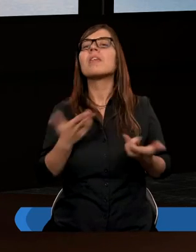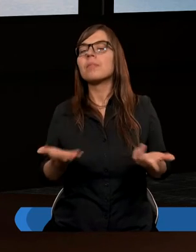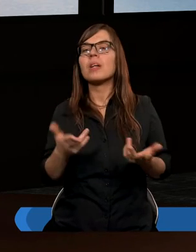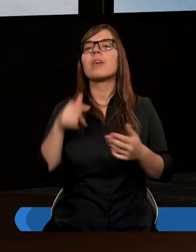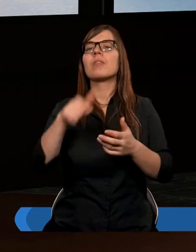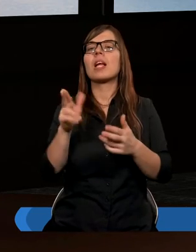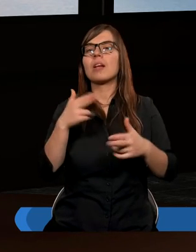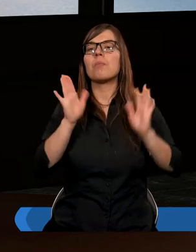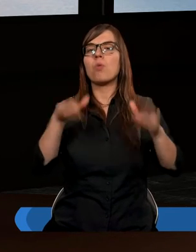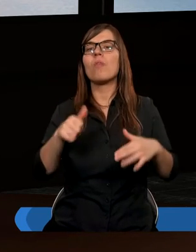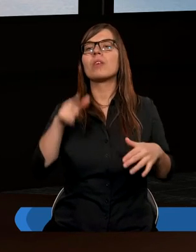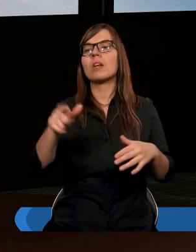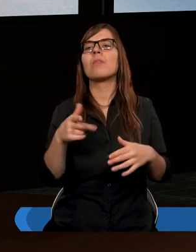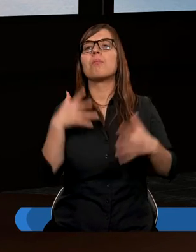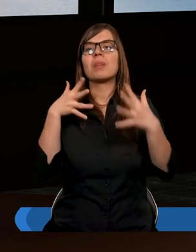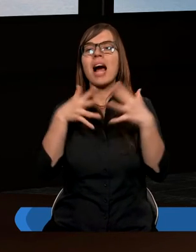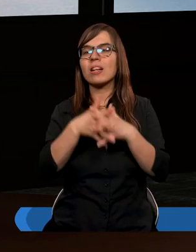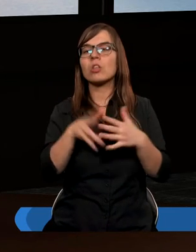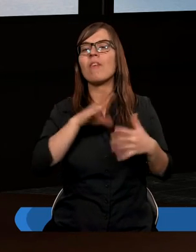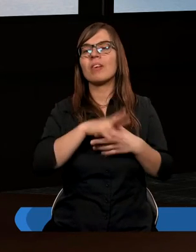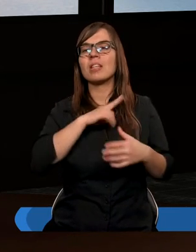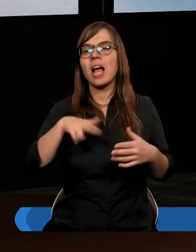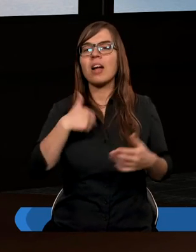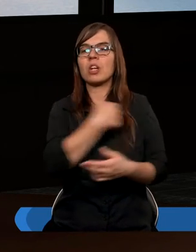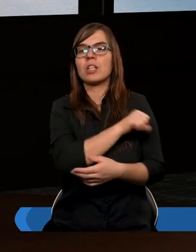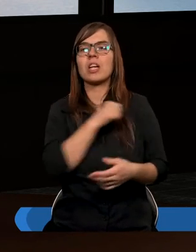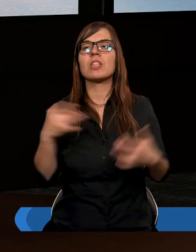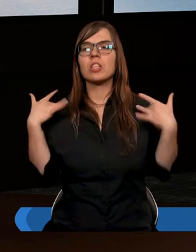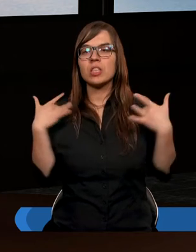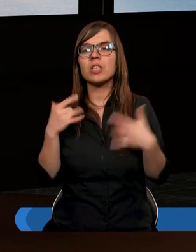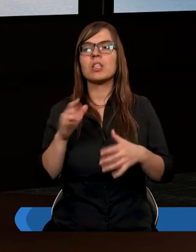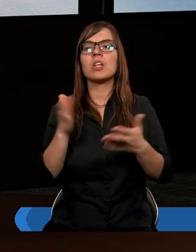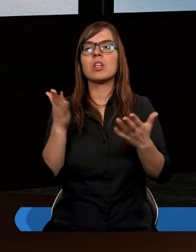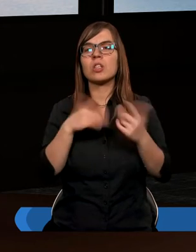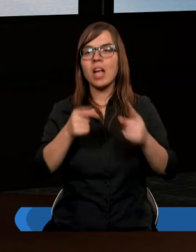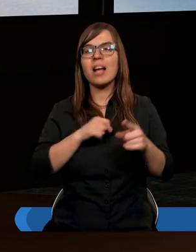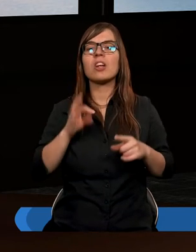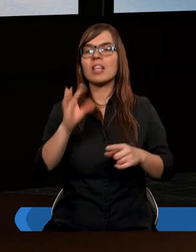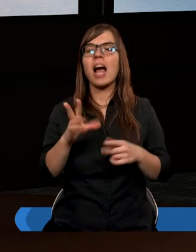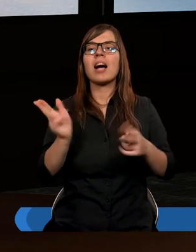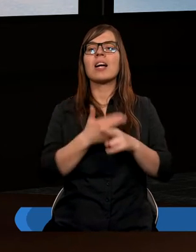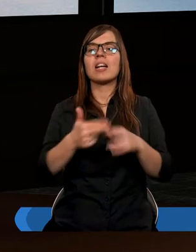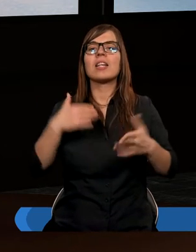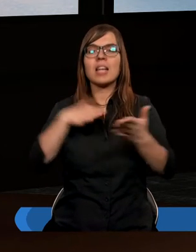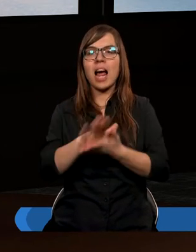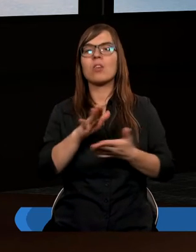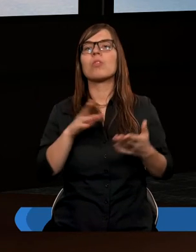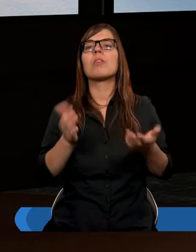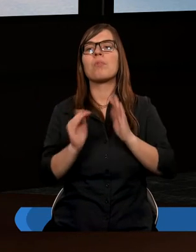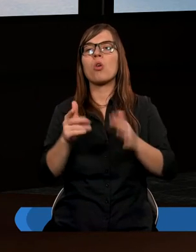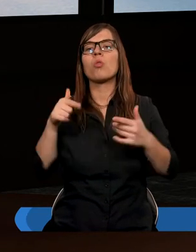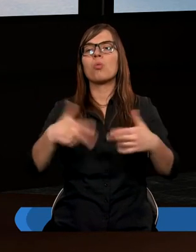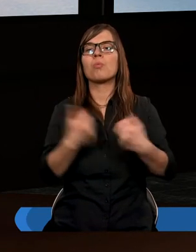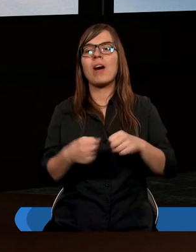gdy pozwalamy by egoizm przeniknął nasze chrześcijańskie życie dzieje się tak wtedy gdy znajdujemy sposoby